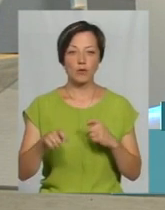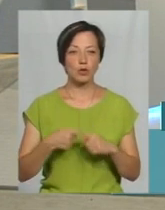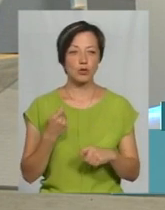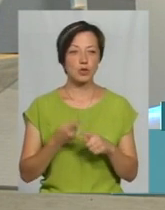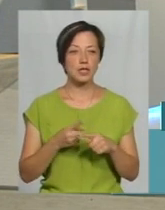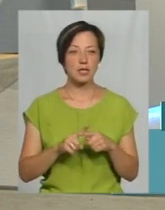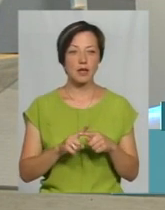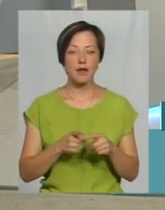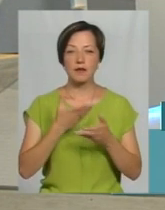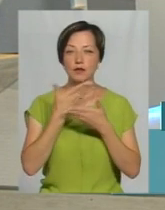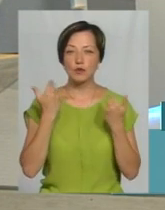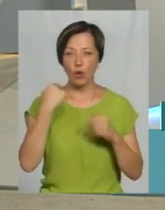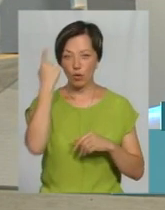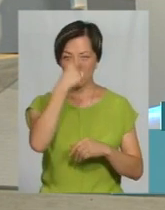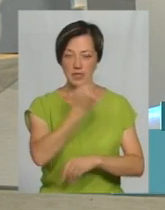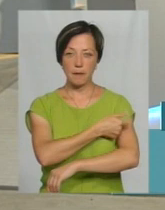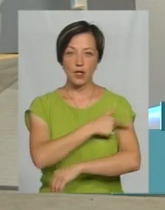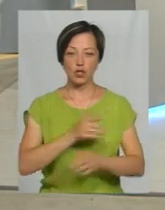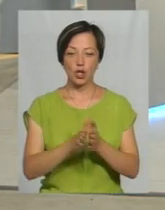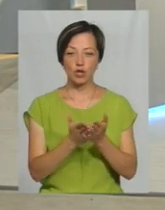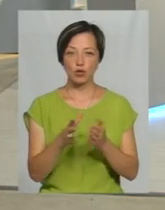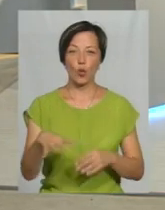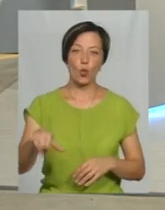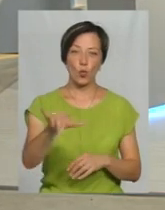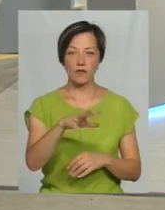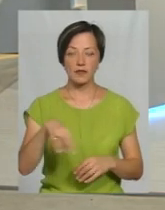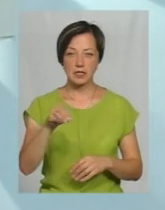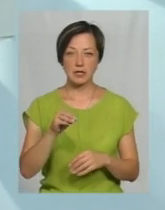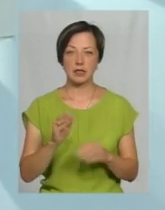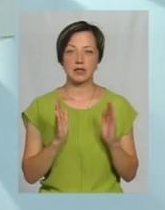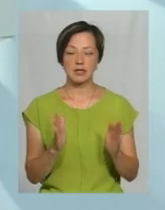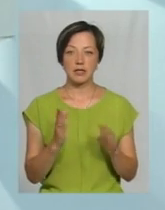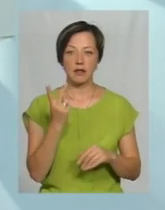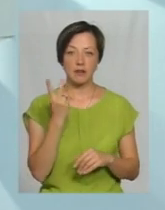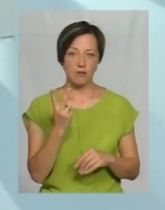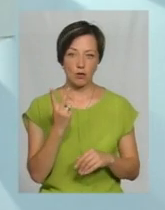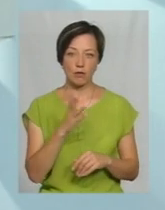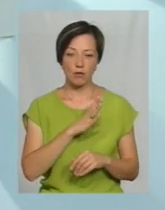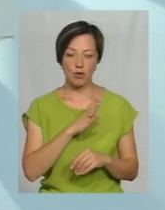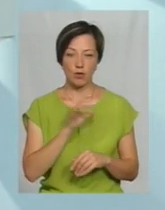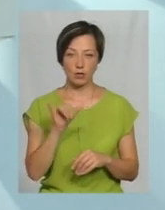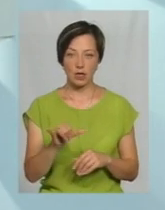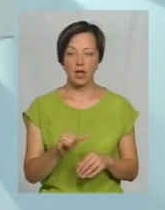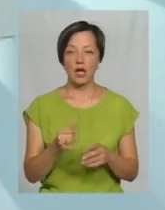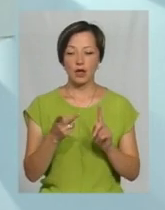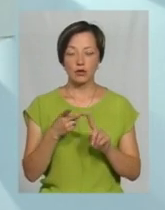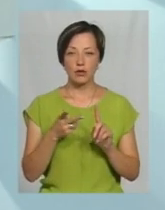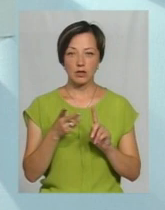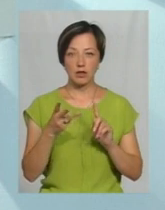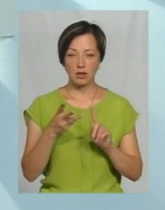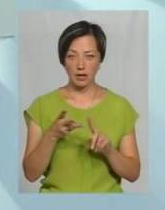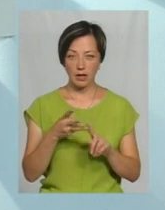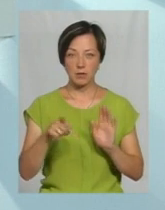відсутність особистих медичних книжок майже всіх, там тільки двох, по-моєму, були. Слідуюче питання